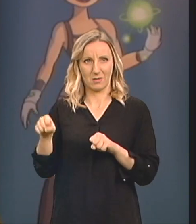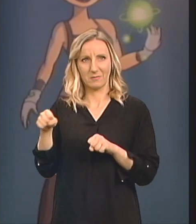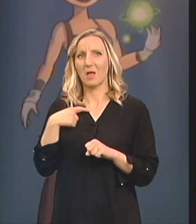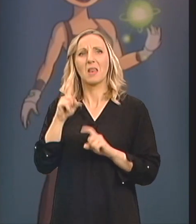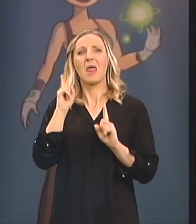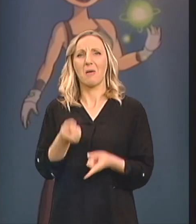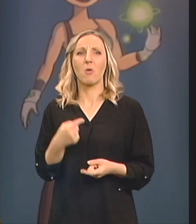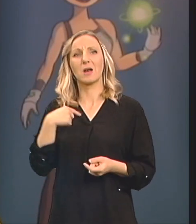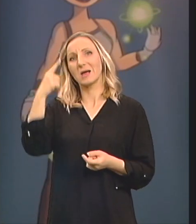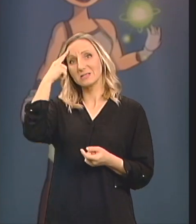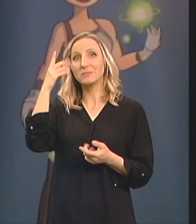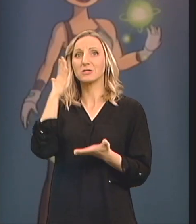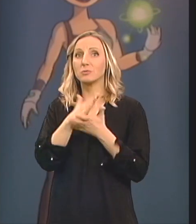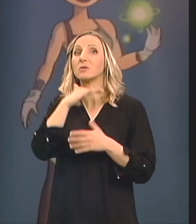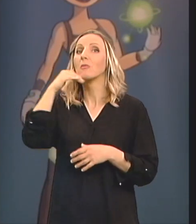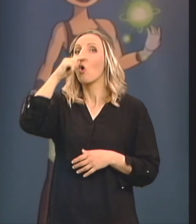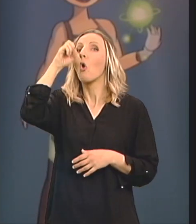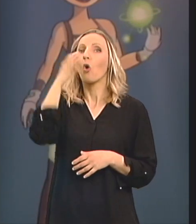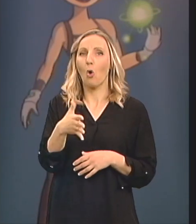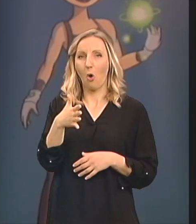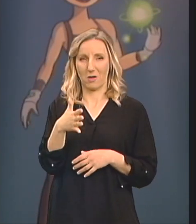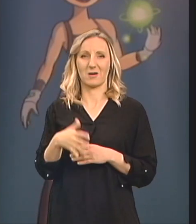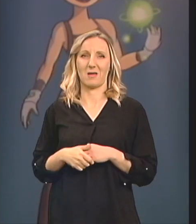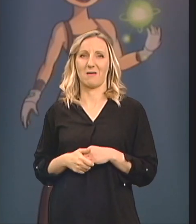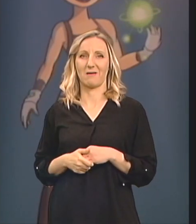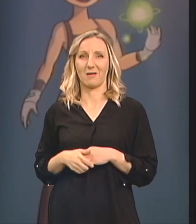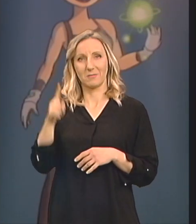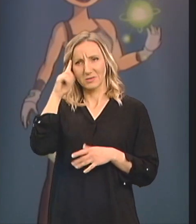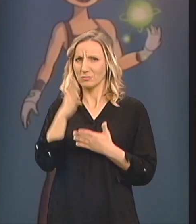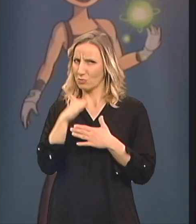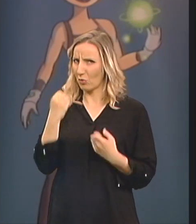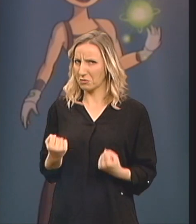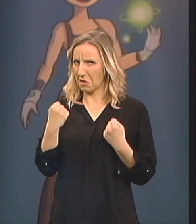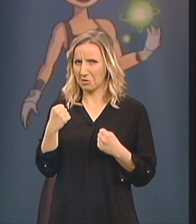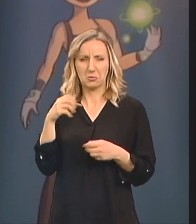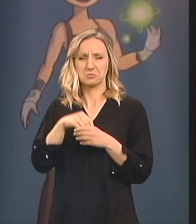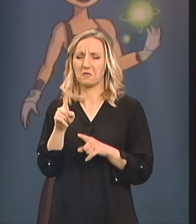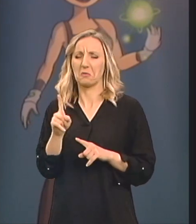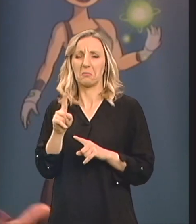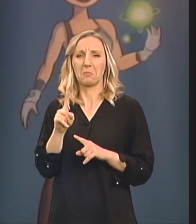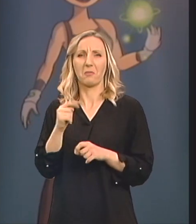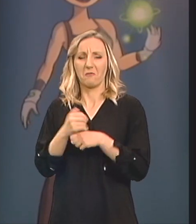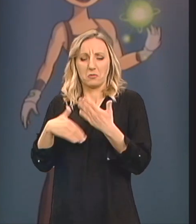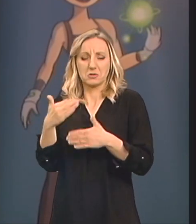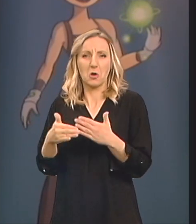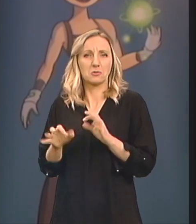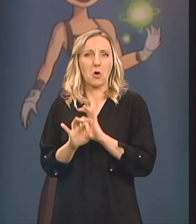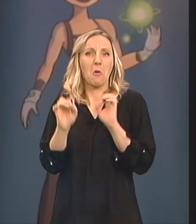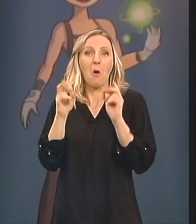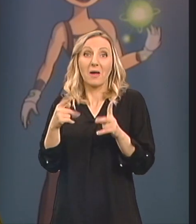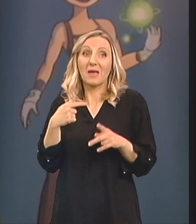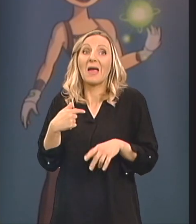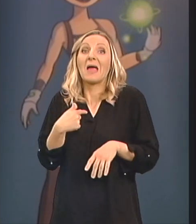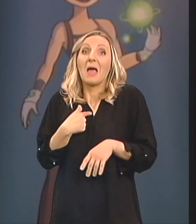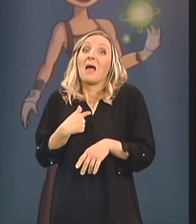mislila da će to sve da bude puno gore Iskreno da budem Ali funkcioniše ok S moje strane nadam se Da i